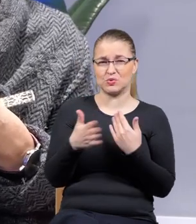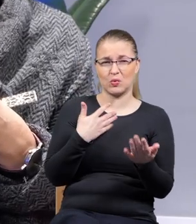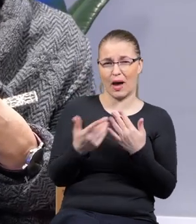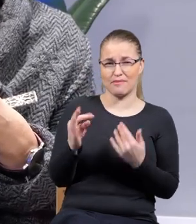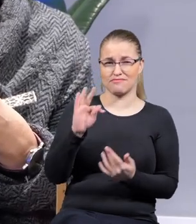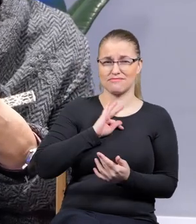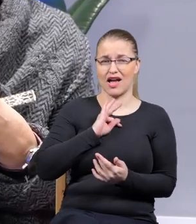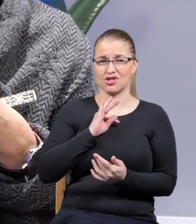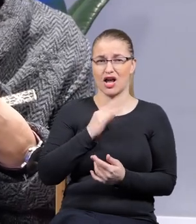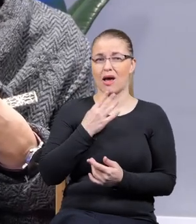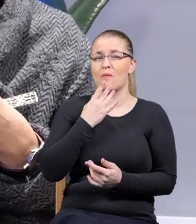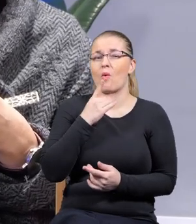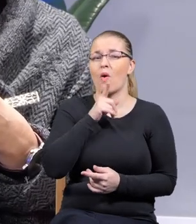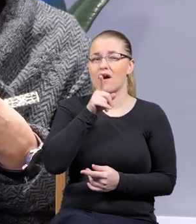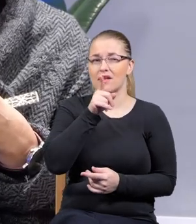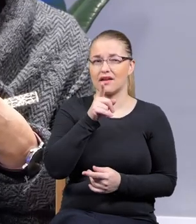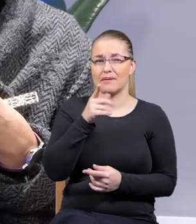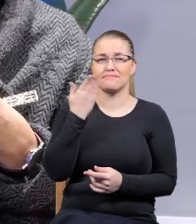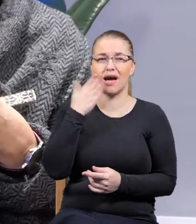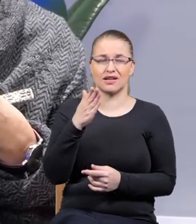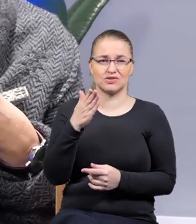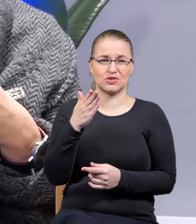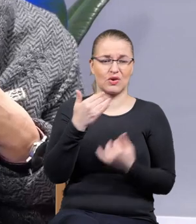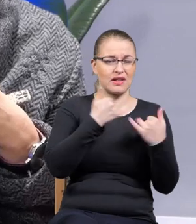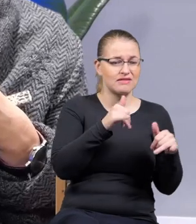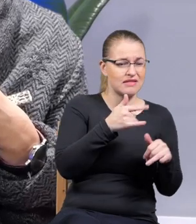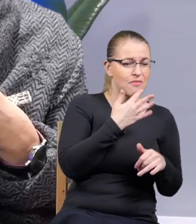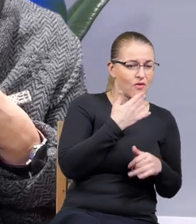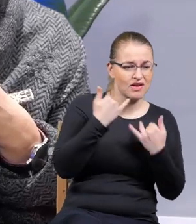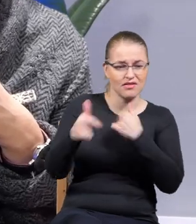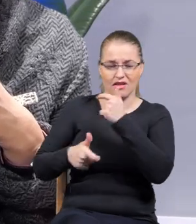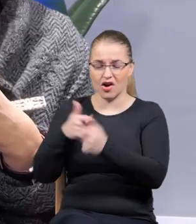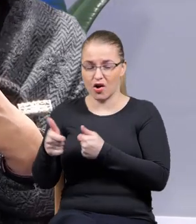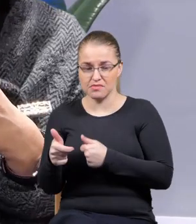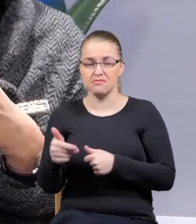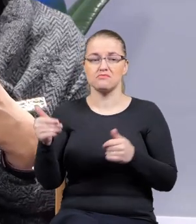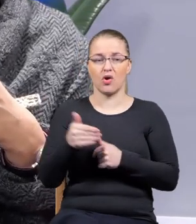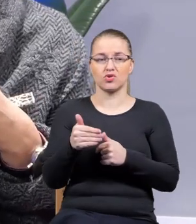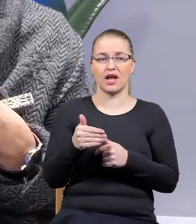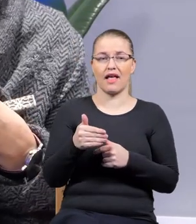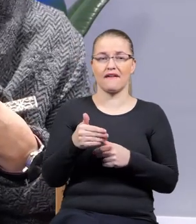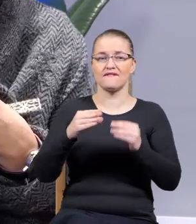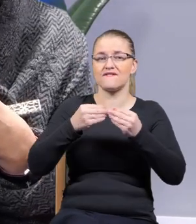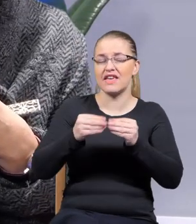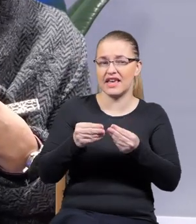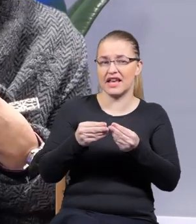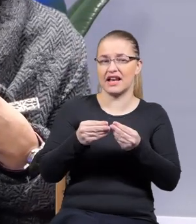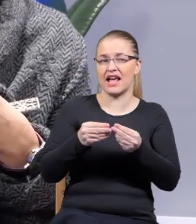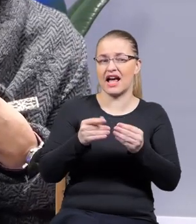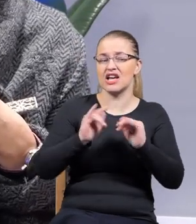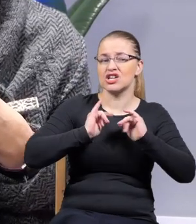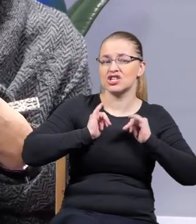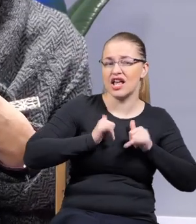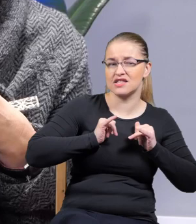jak bardzo to jest przesiąknięte hipokryzją, jak można jednocześnie stawiać to przysłowiowe krzesło przy